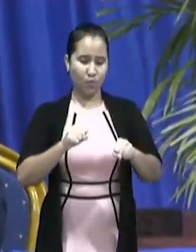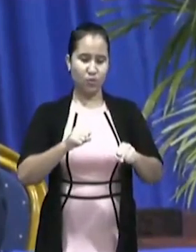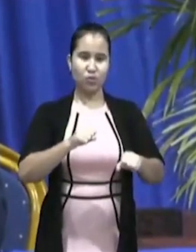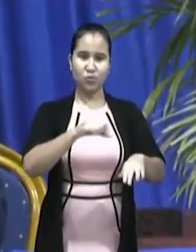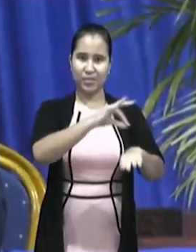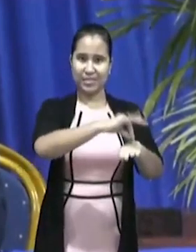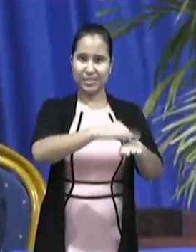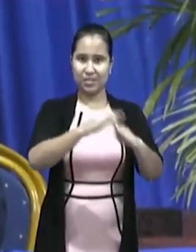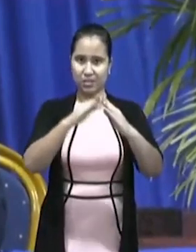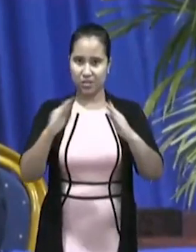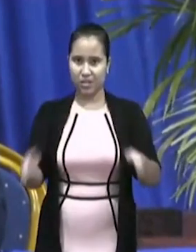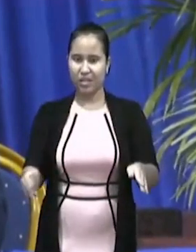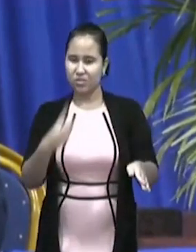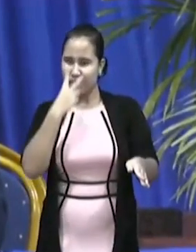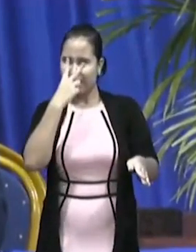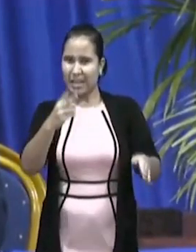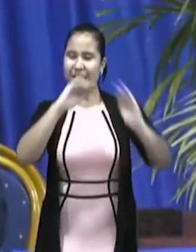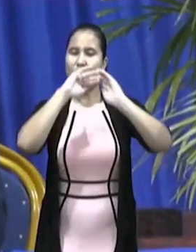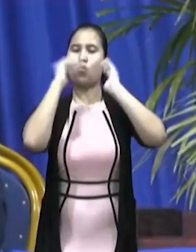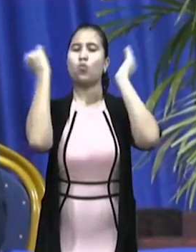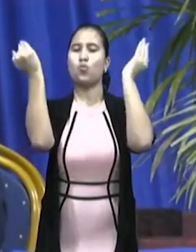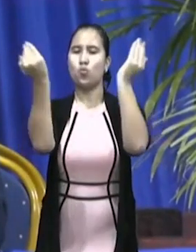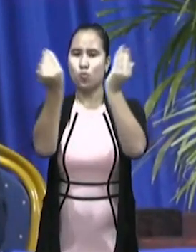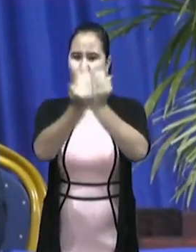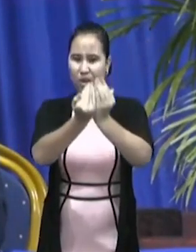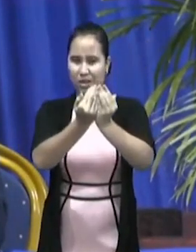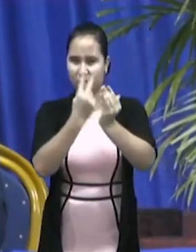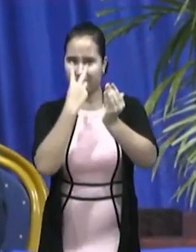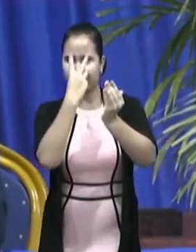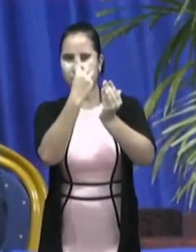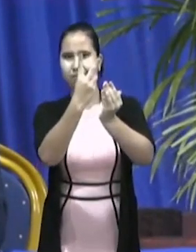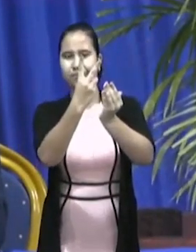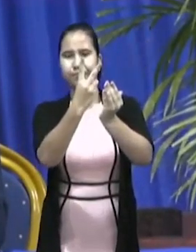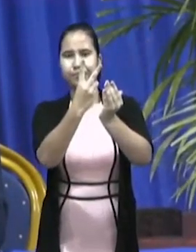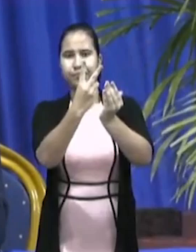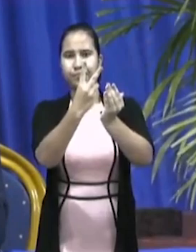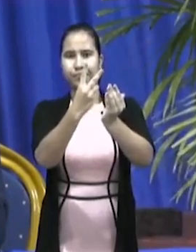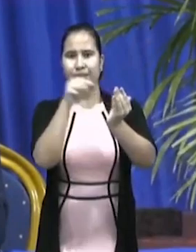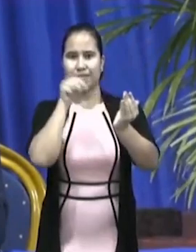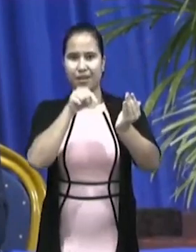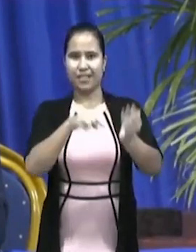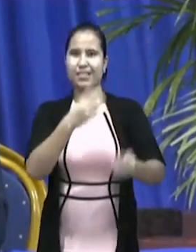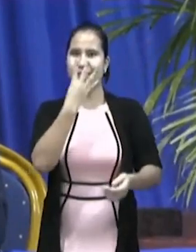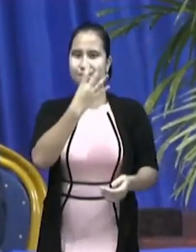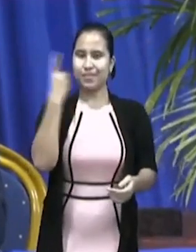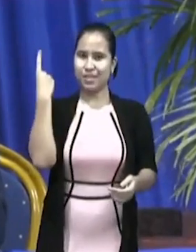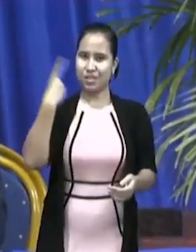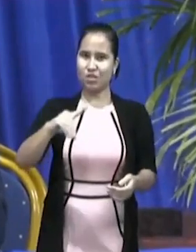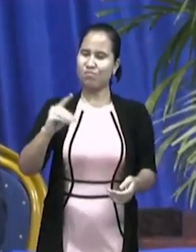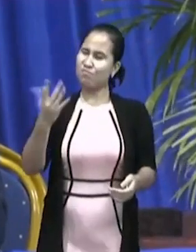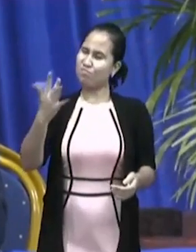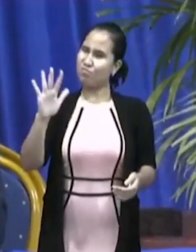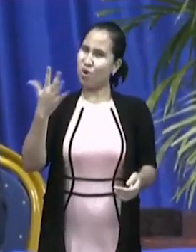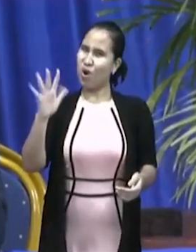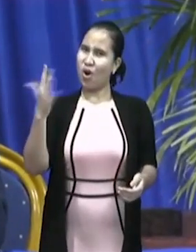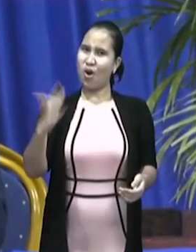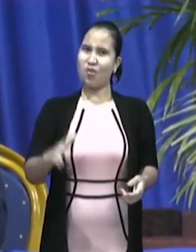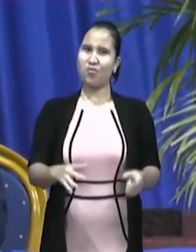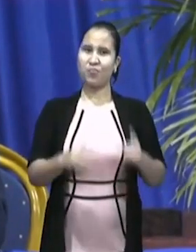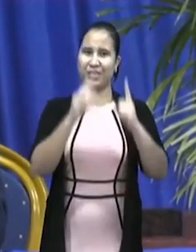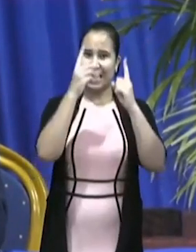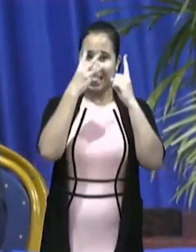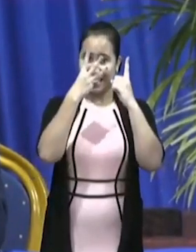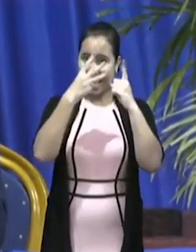percentages die wereldwijd gangbaar zijn. En van die 4.000 zullen ongeveer 1.300